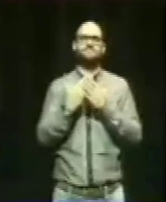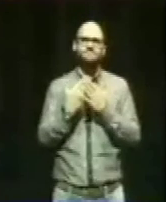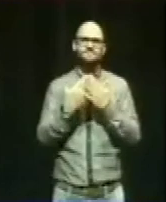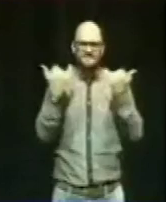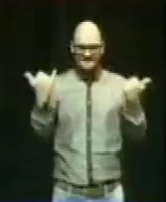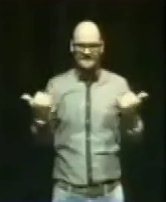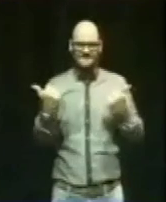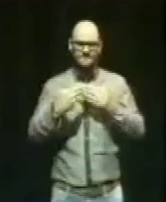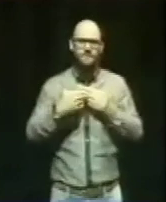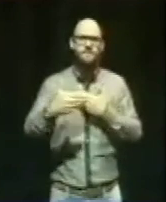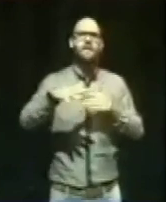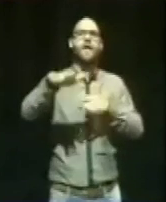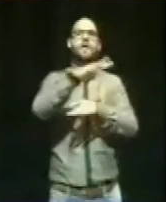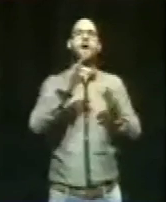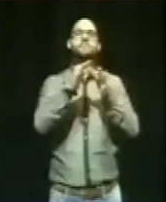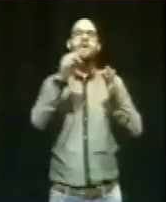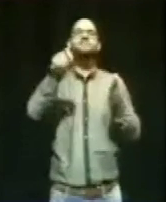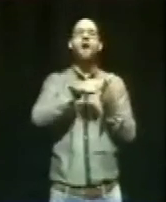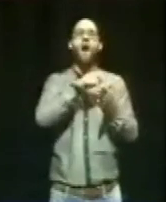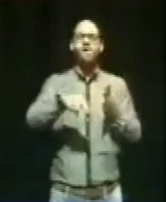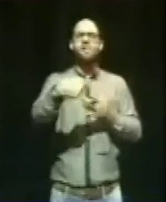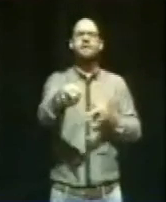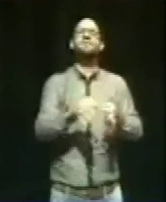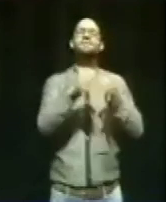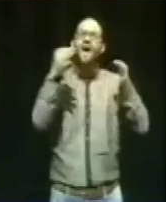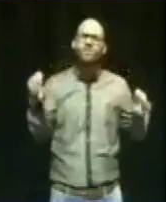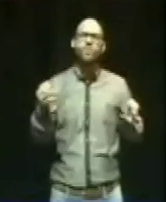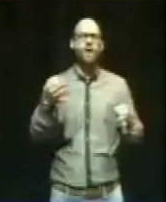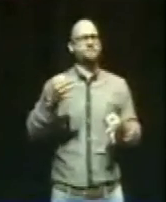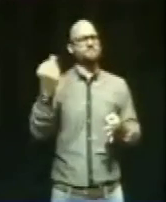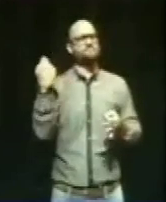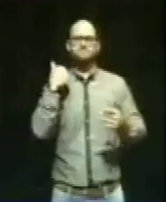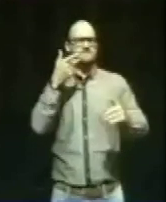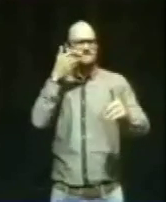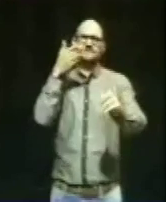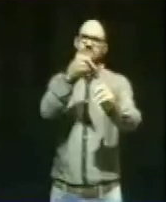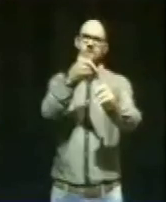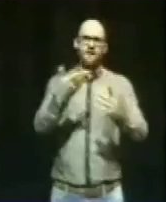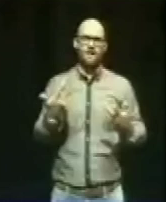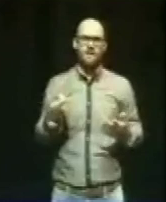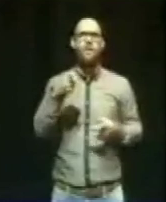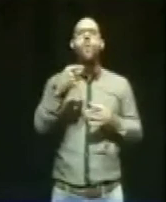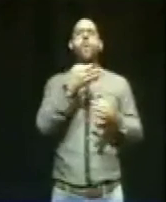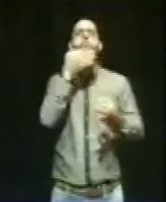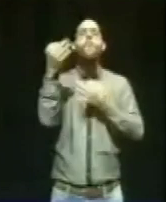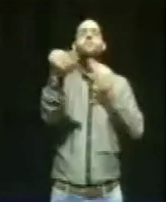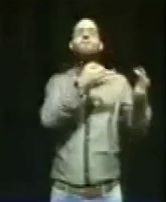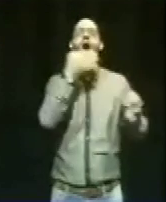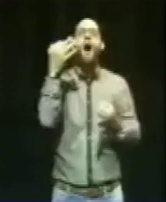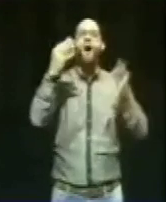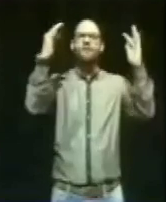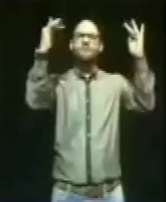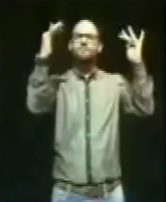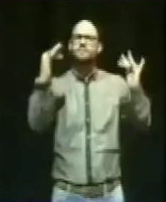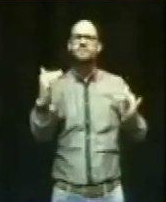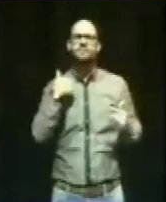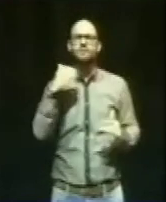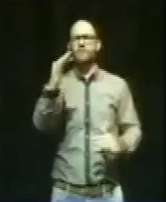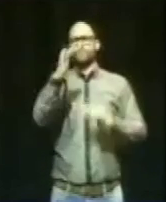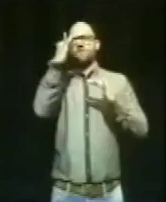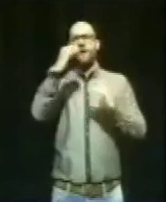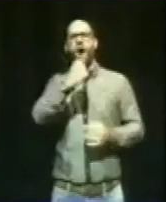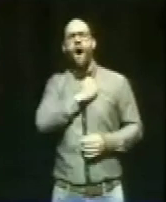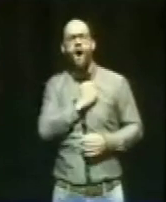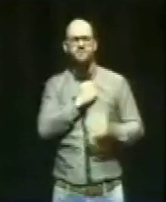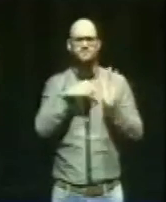Landtagswahl im Januar nehmen. Wir lassen uns von den Umfragen auch überhaupt nicht beeindrucken. Immer wieder müssen